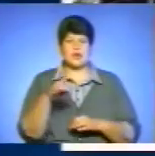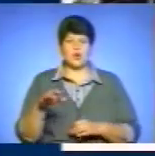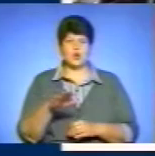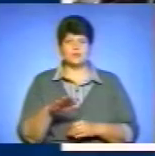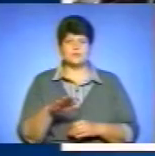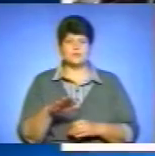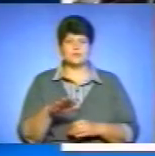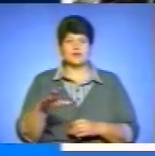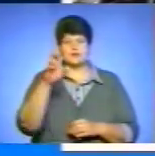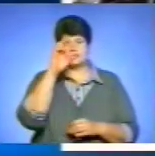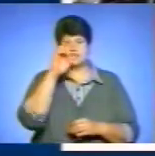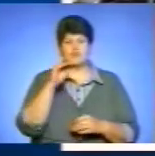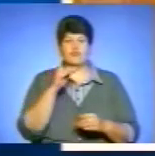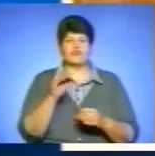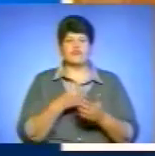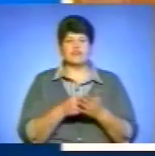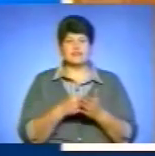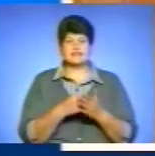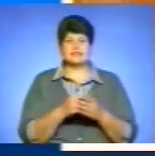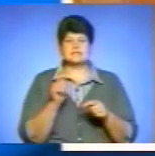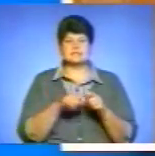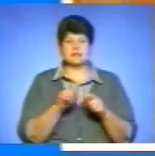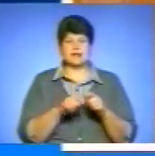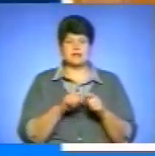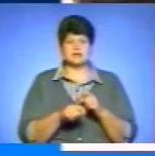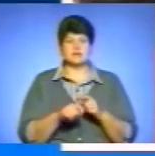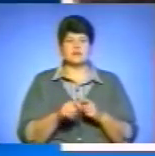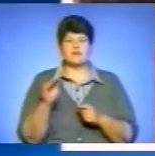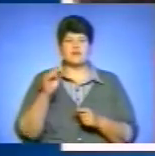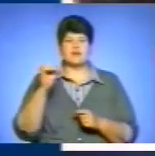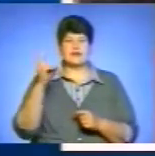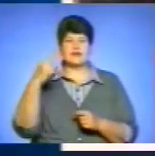У Держфін інспекції Тернопільщини новий начальник Федір Бортняк.